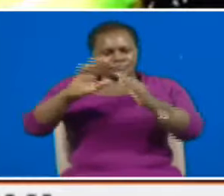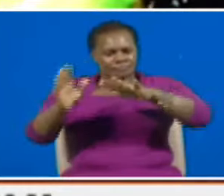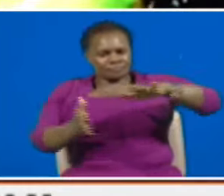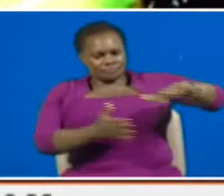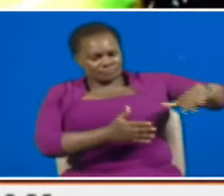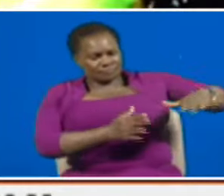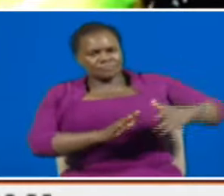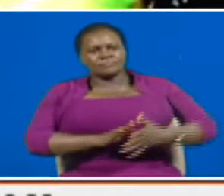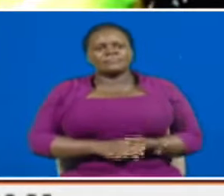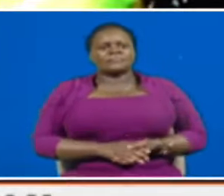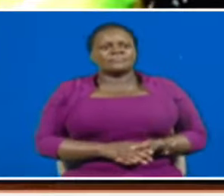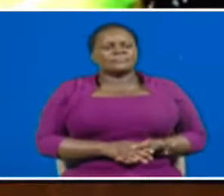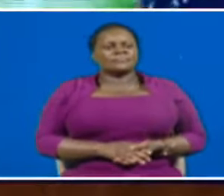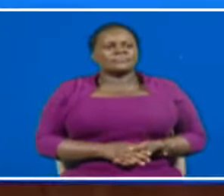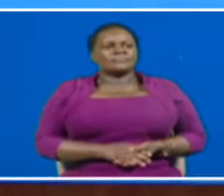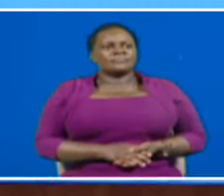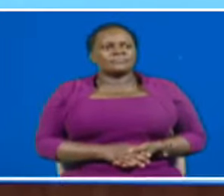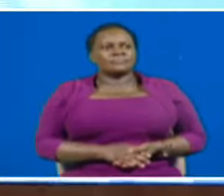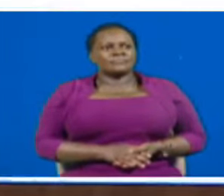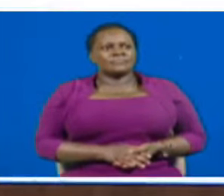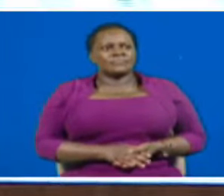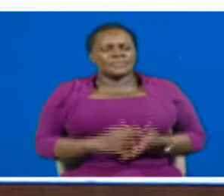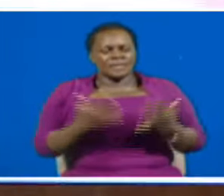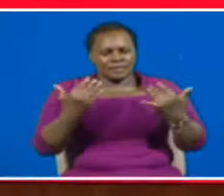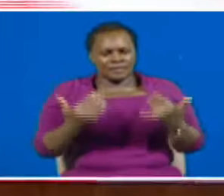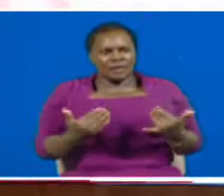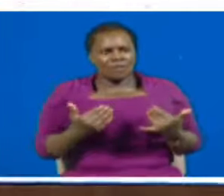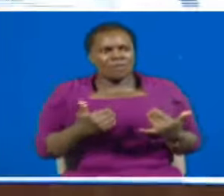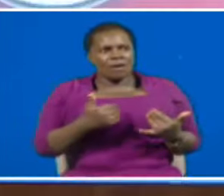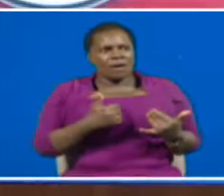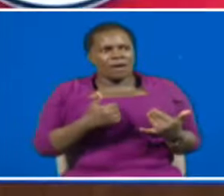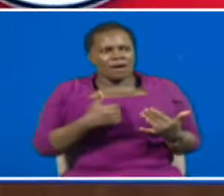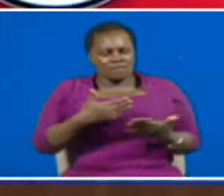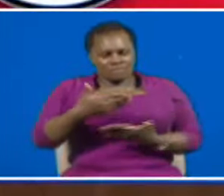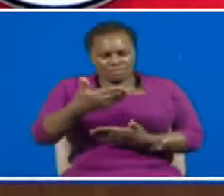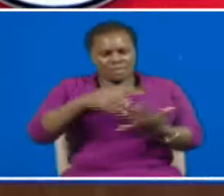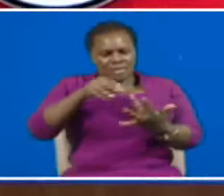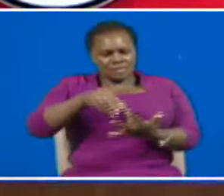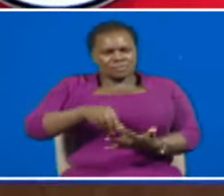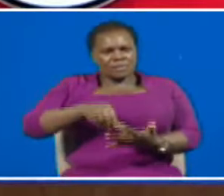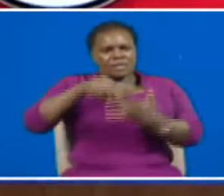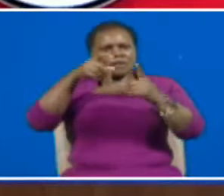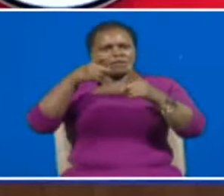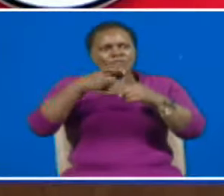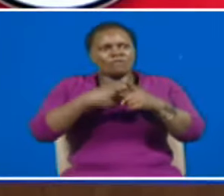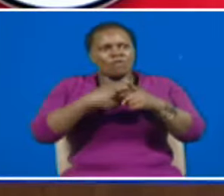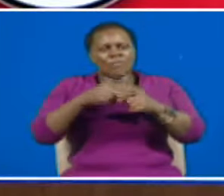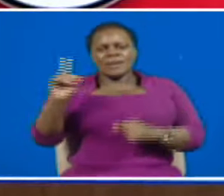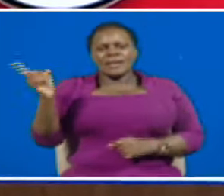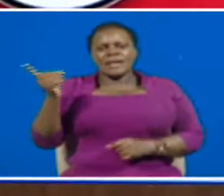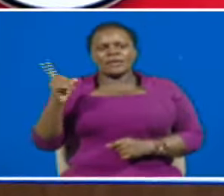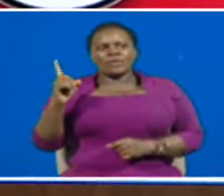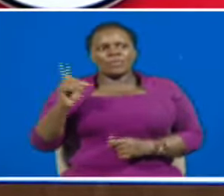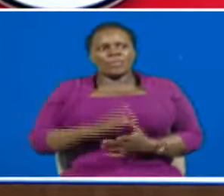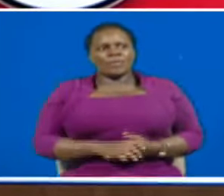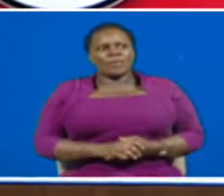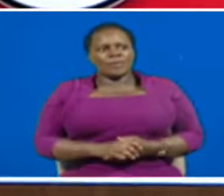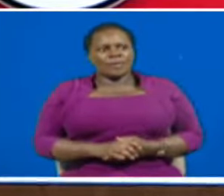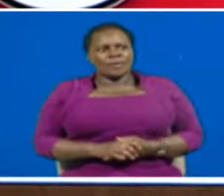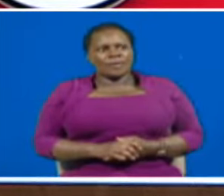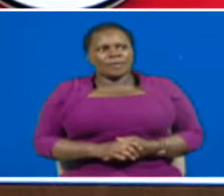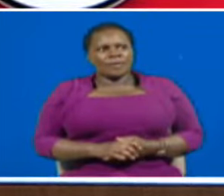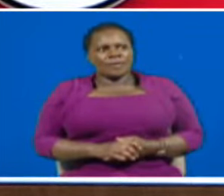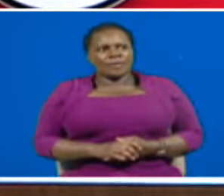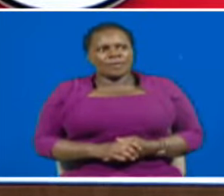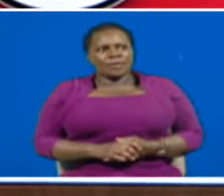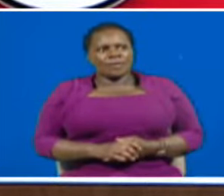Mwela muraku siana na maswala ya parachichi, leo mtazamaji tunakuletia tarifa ya kipeke kutoka katika mitaya Nairobi. Jandai kutazama